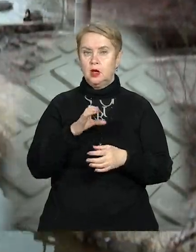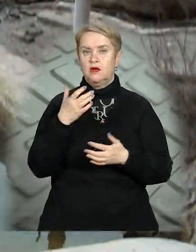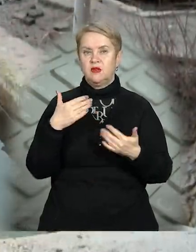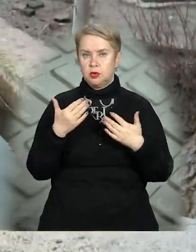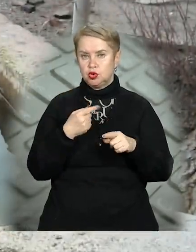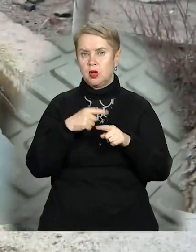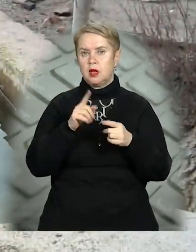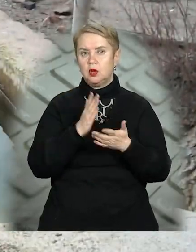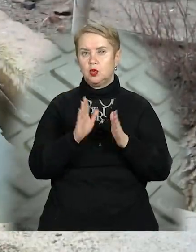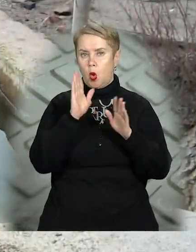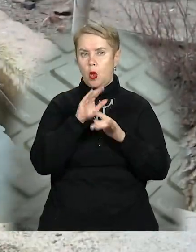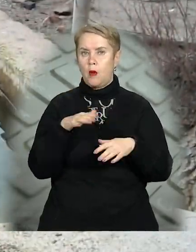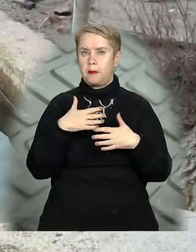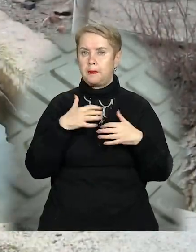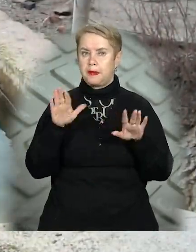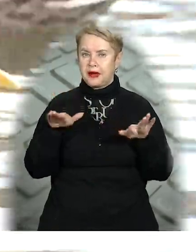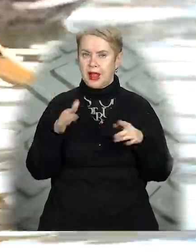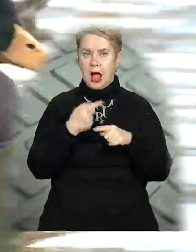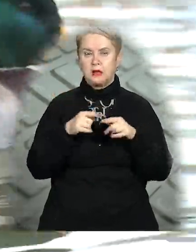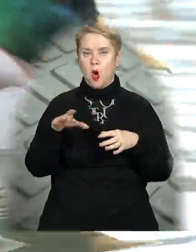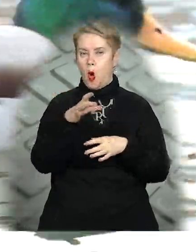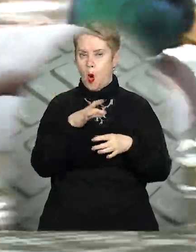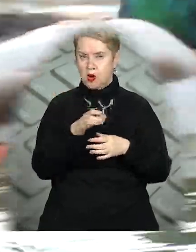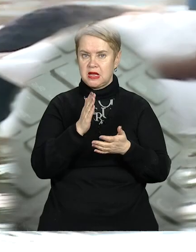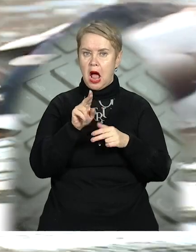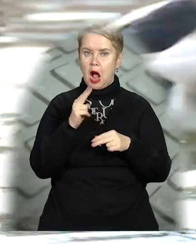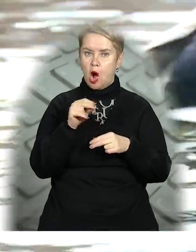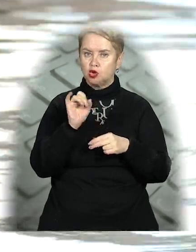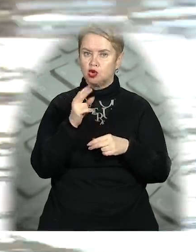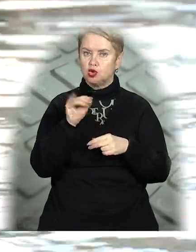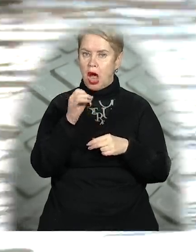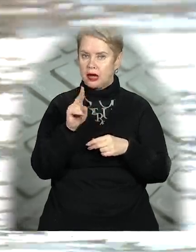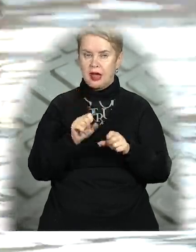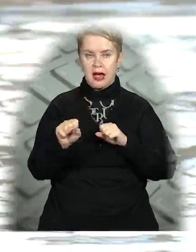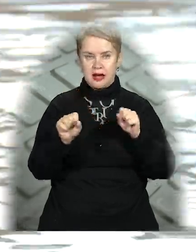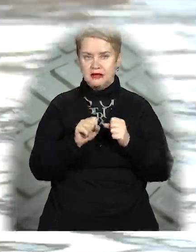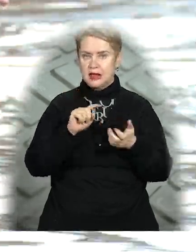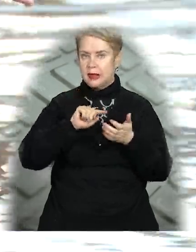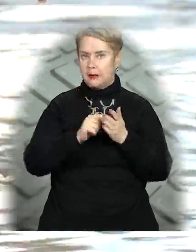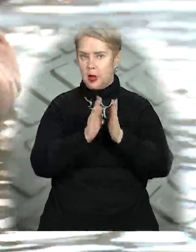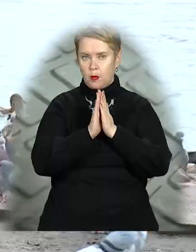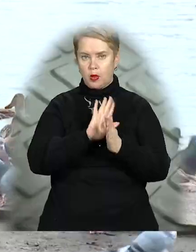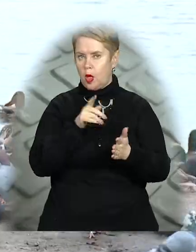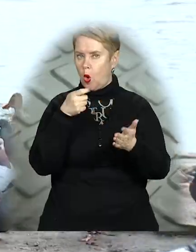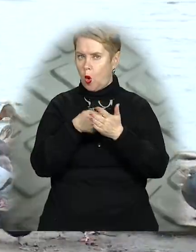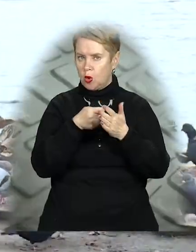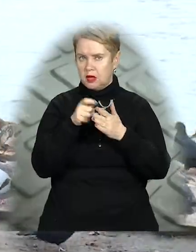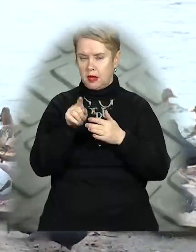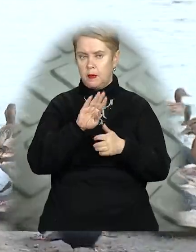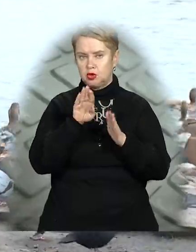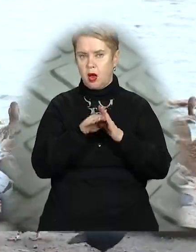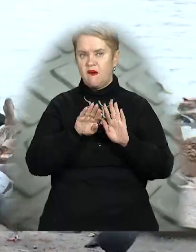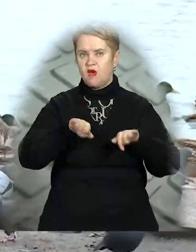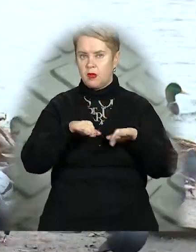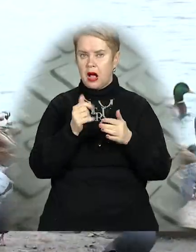переймаються і долою пирнати. У парку Глобина озері мешкають качки та чайки. Керівництво наполеглово просить не годувати їхніх підшефних